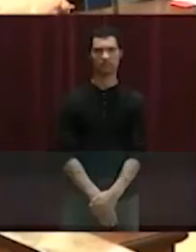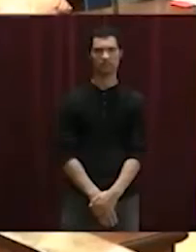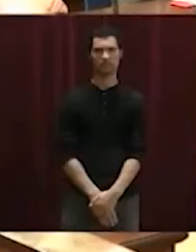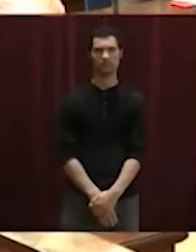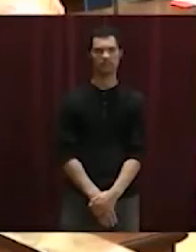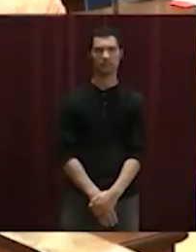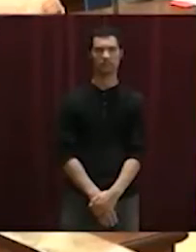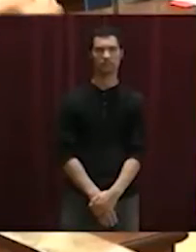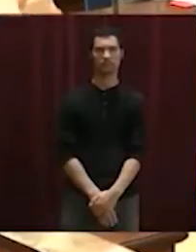es govern.